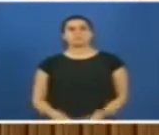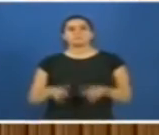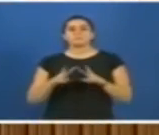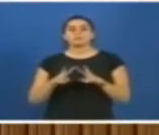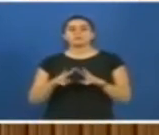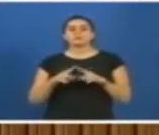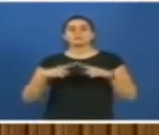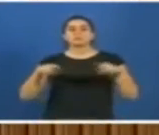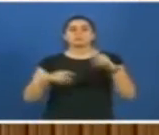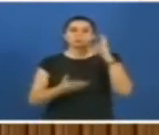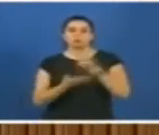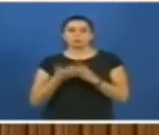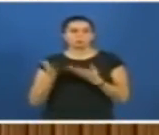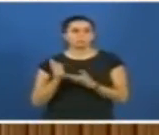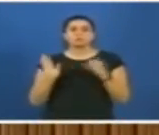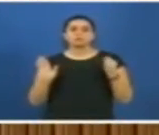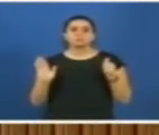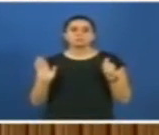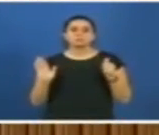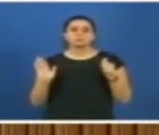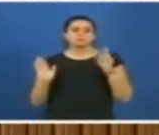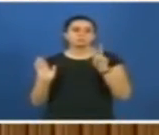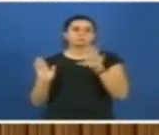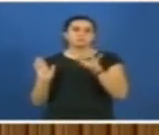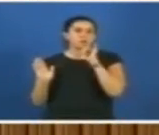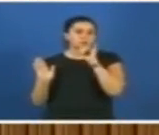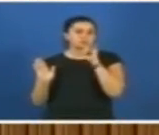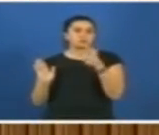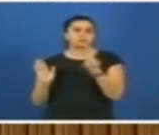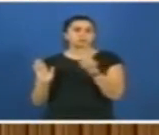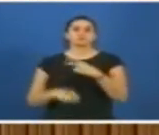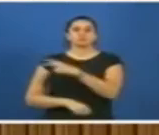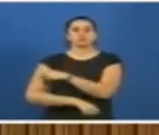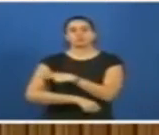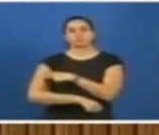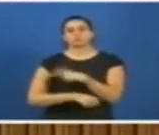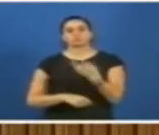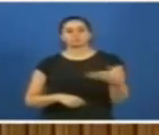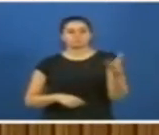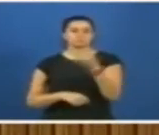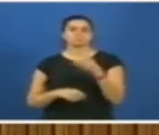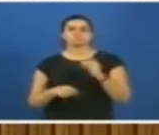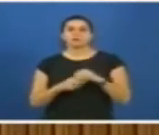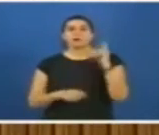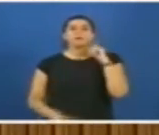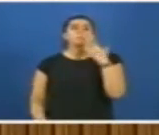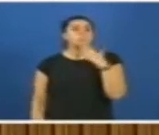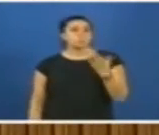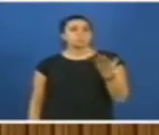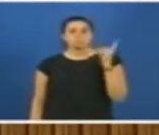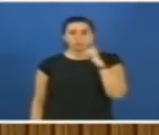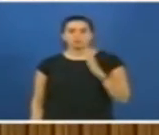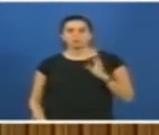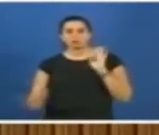'nun kararı. Ne zaman? 25 Ağustos 2004. Ne demek haberim yoktu? Bal gibi haberim var.